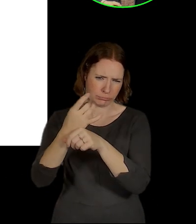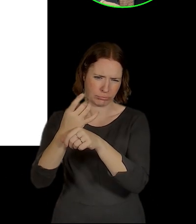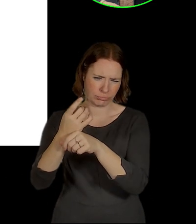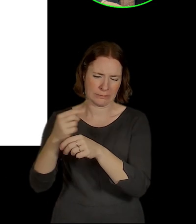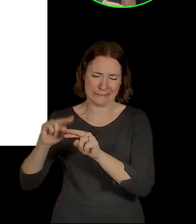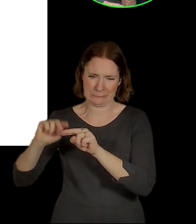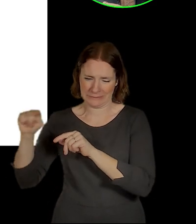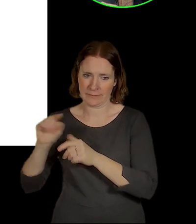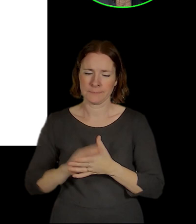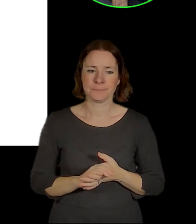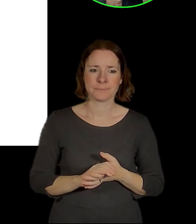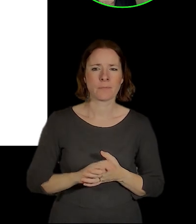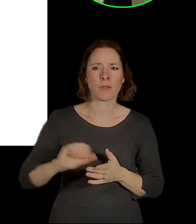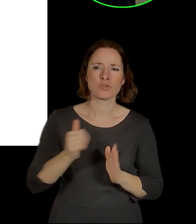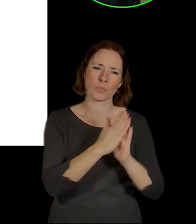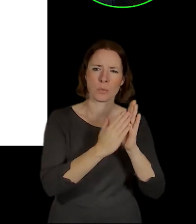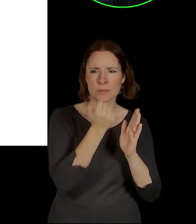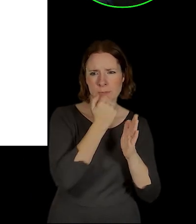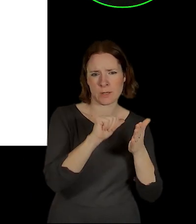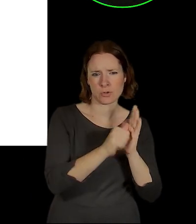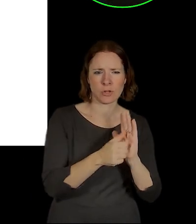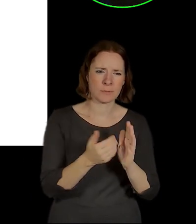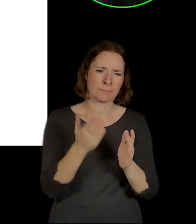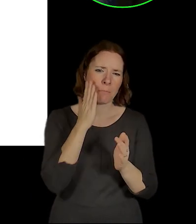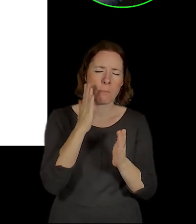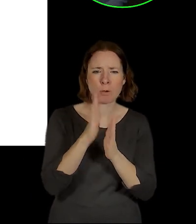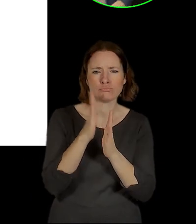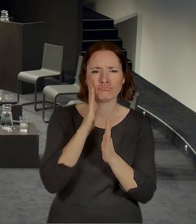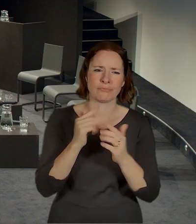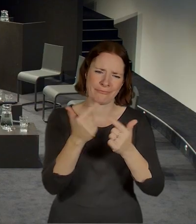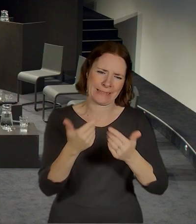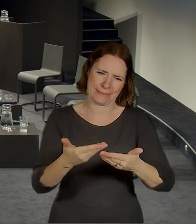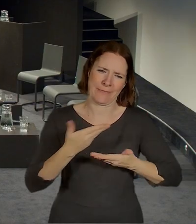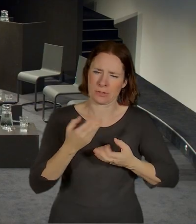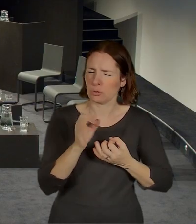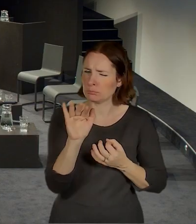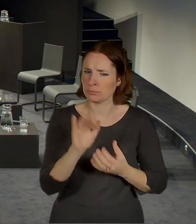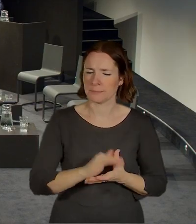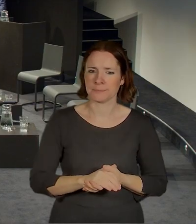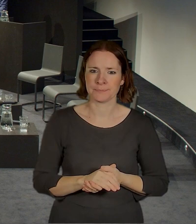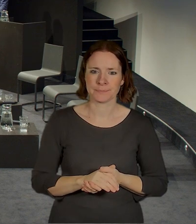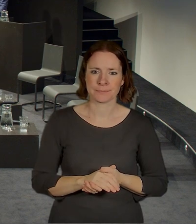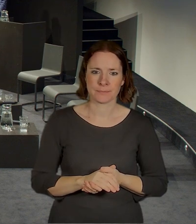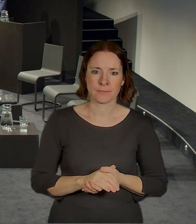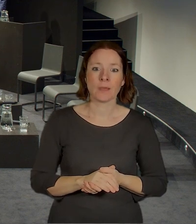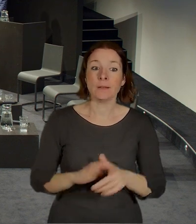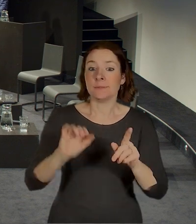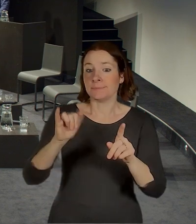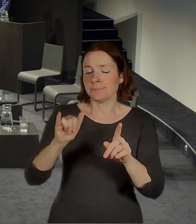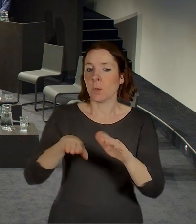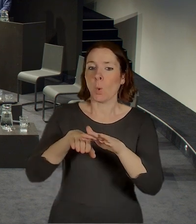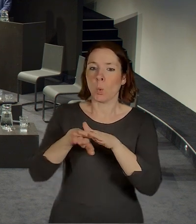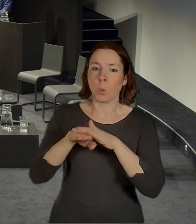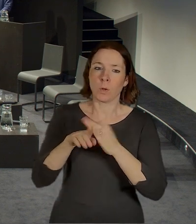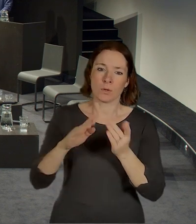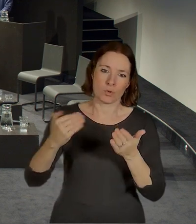poprosil opět Zdeňka, aby nám vysvětlil, na co se to koukáme. Koukáme se na výkres z připravovaného